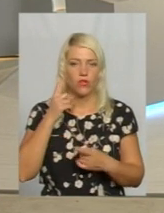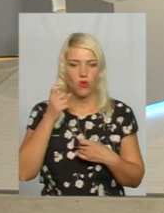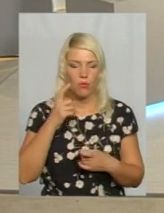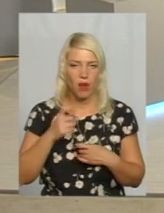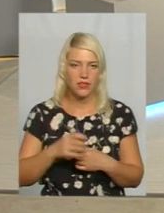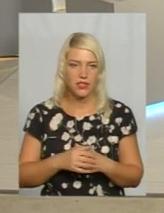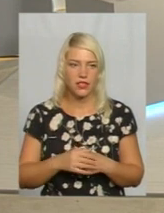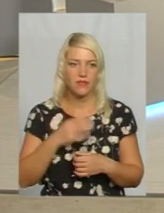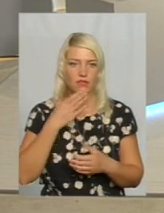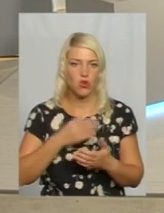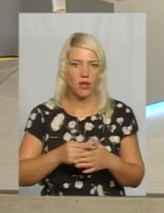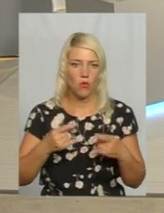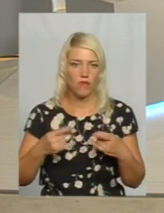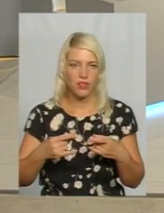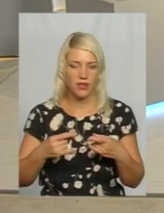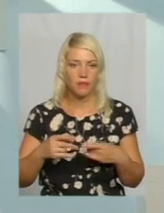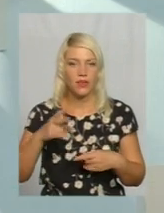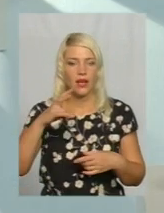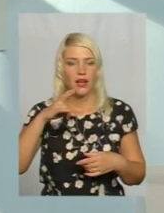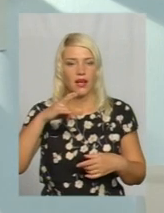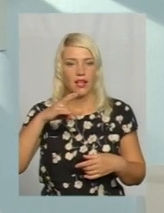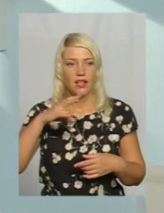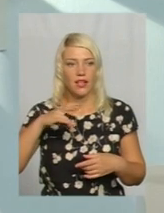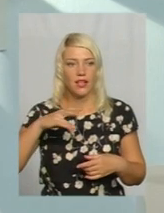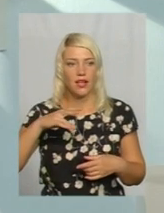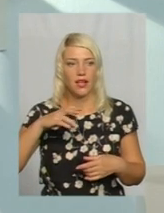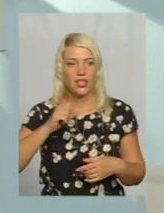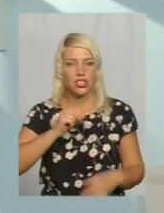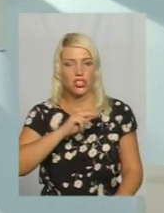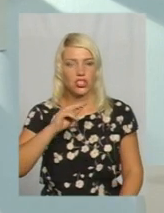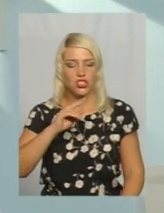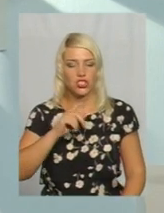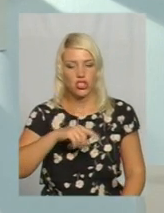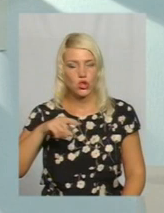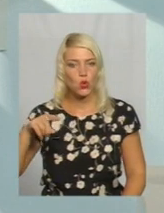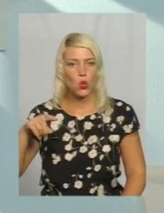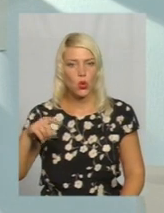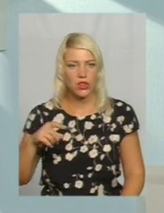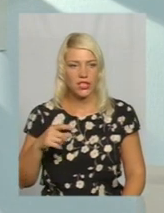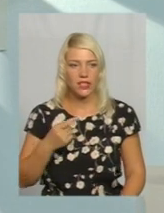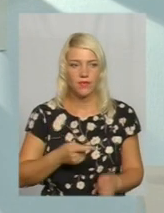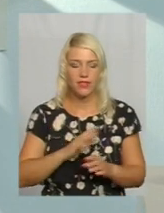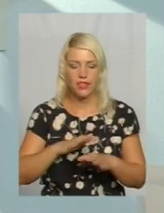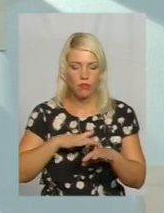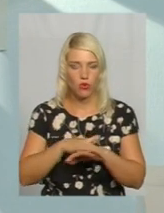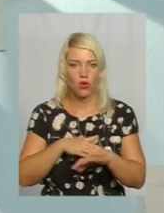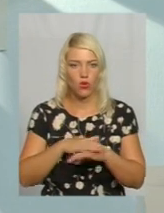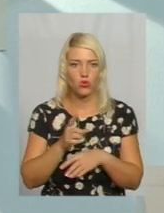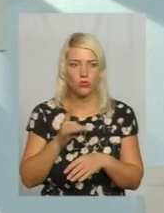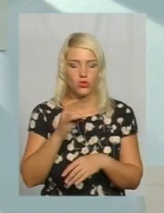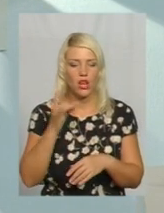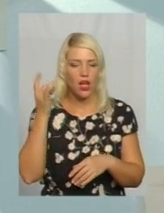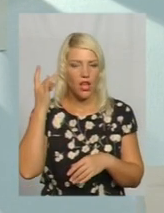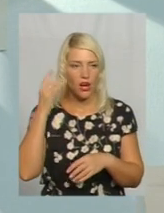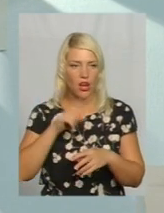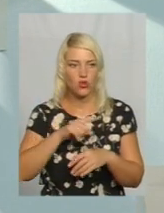інформації в своєму ефірі. А от частоти якраз для обласних центрів сьогодні не прораховуються, тому що радіочастотний ресурс